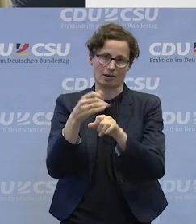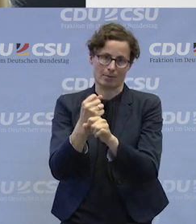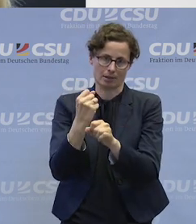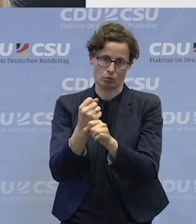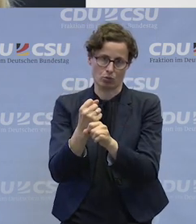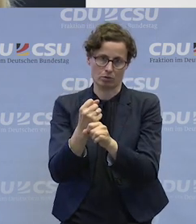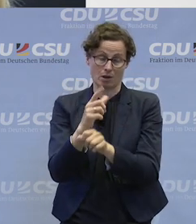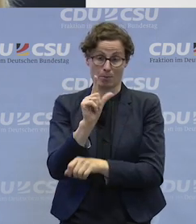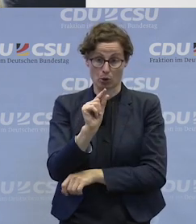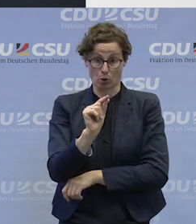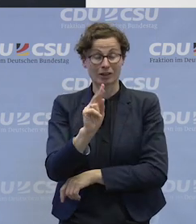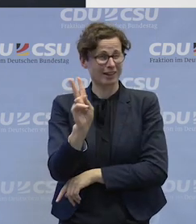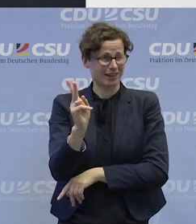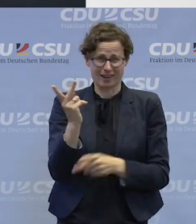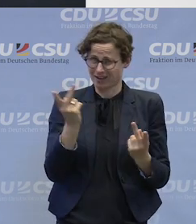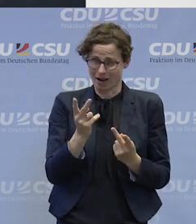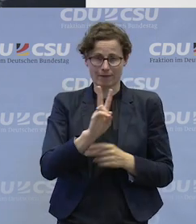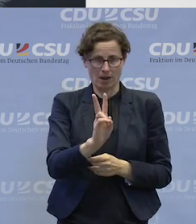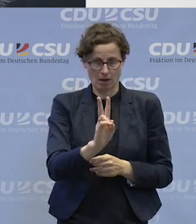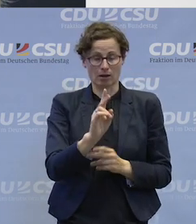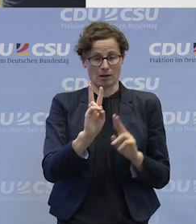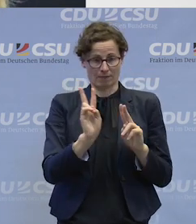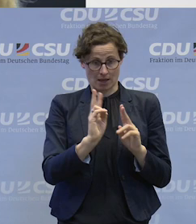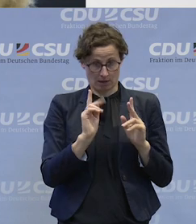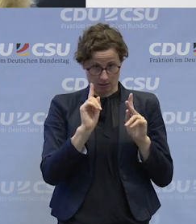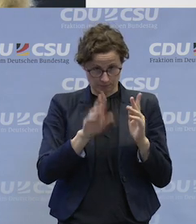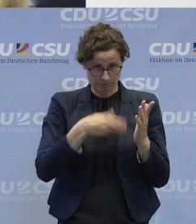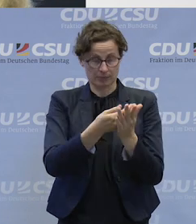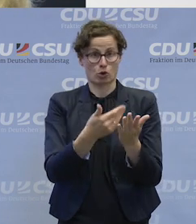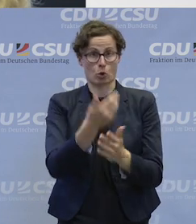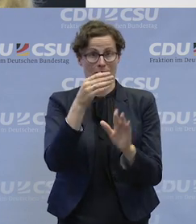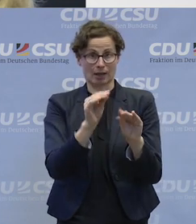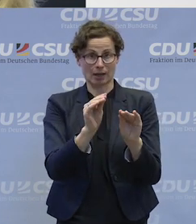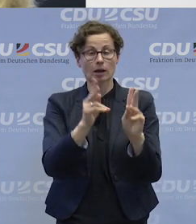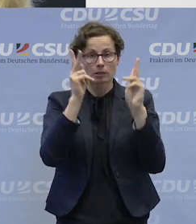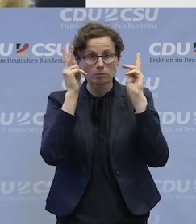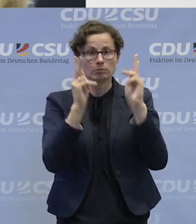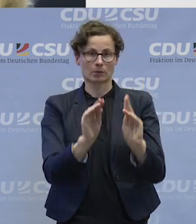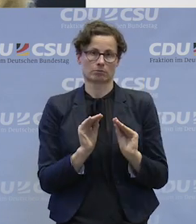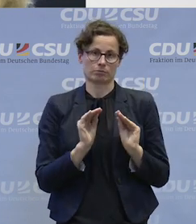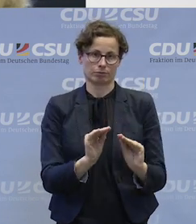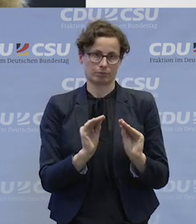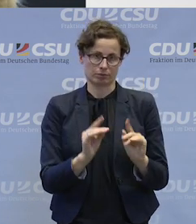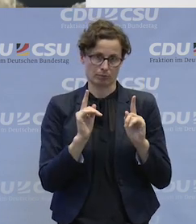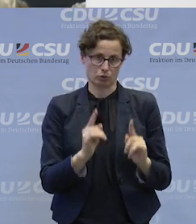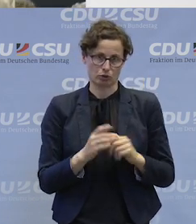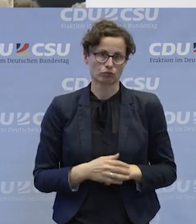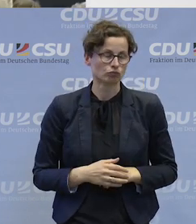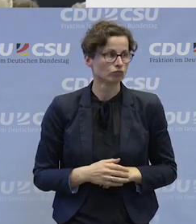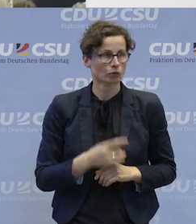die Menschen, die neue Tätigkeiten machen, dafür auch, ja, dafür völlig qualifiziert sind. Und darum geht es.